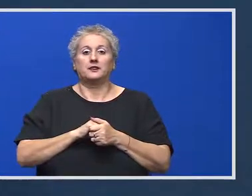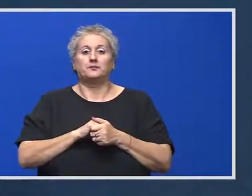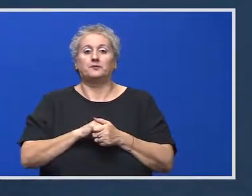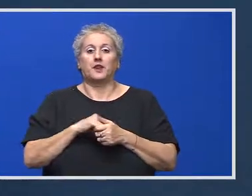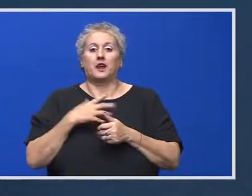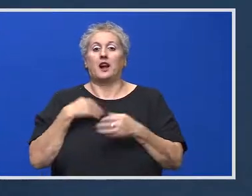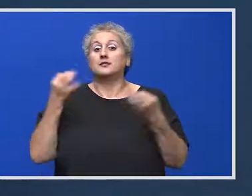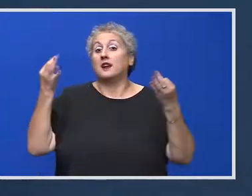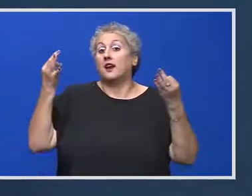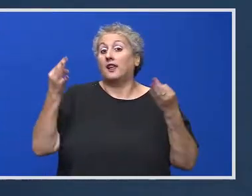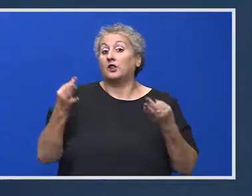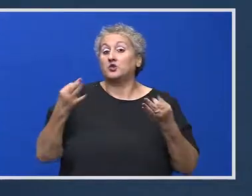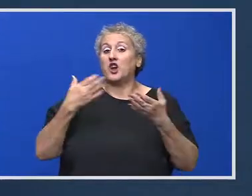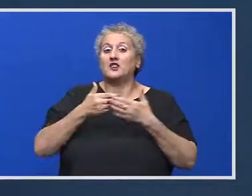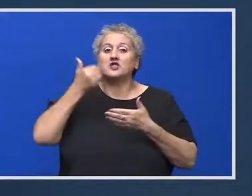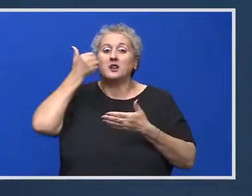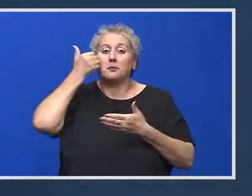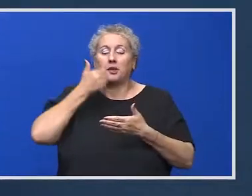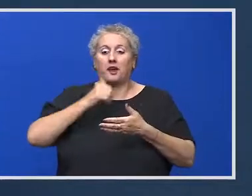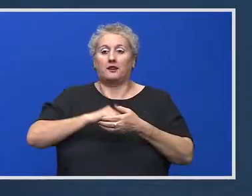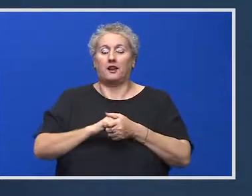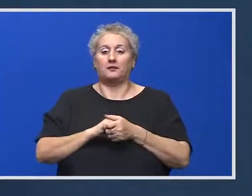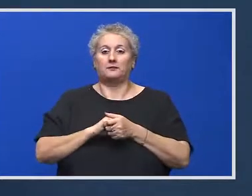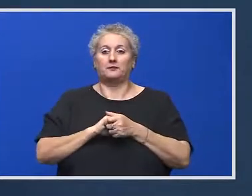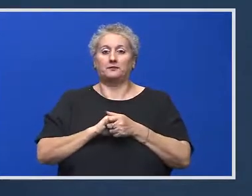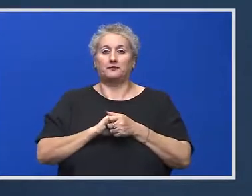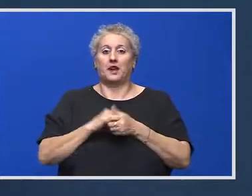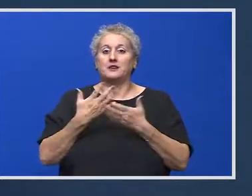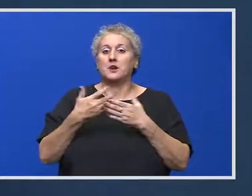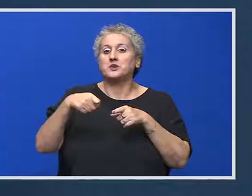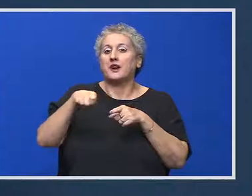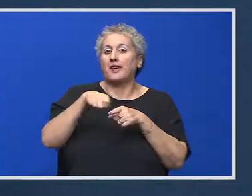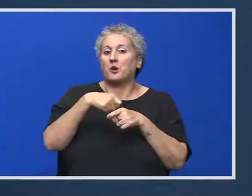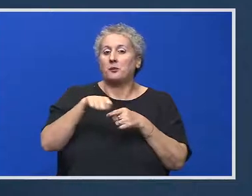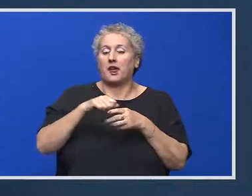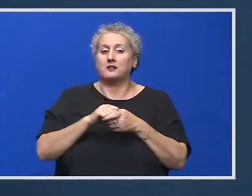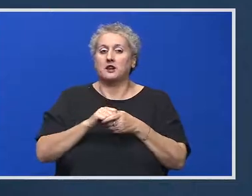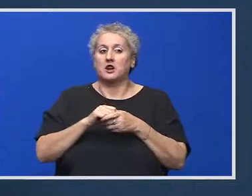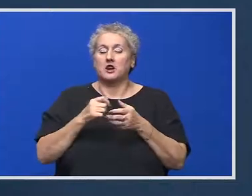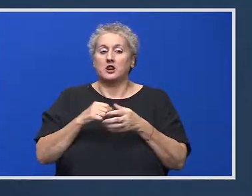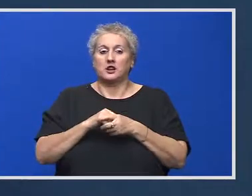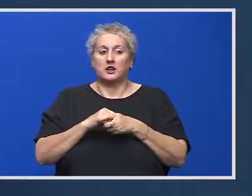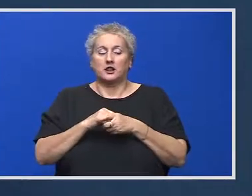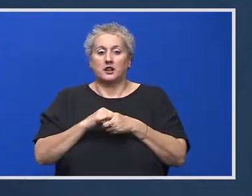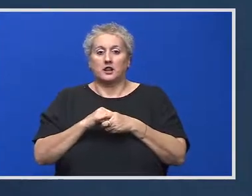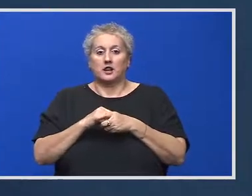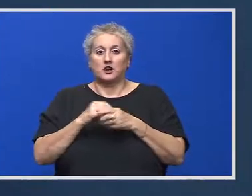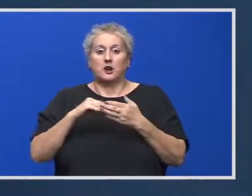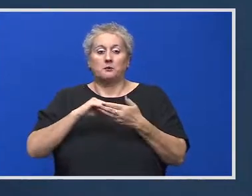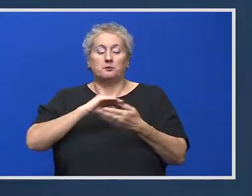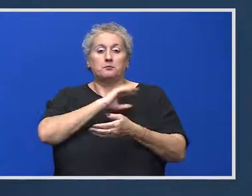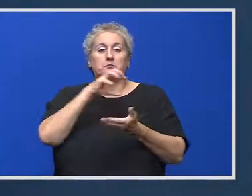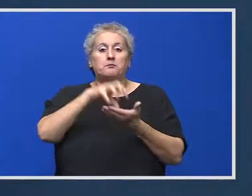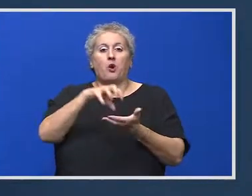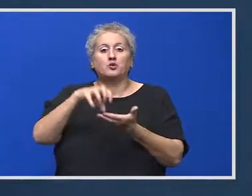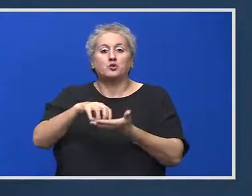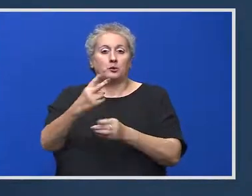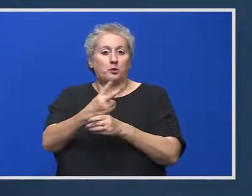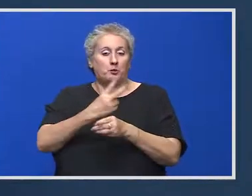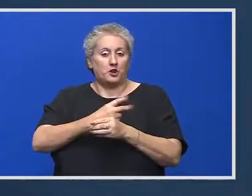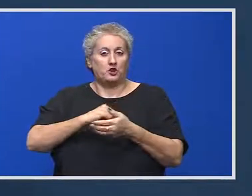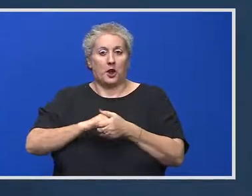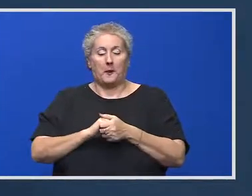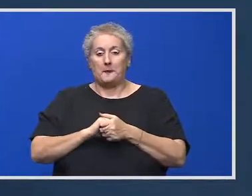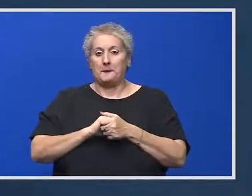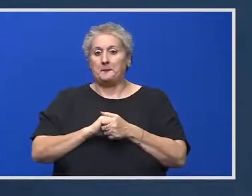cumva să reduceți aceste pierderi sau, eventual, să le recuperați? Și ce politici publice aveți țintite pe investiția în capital uman?